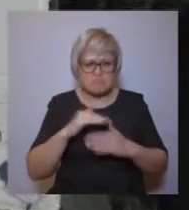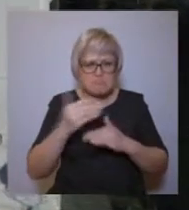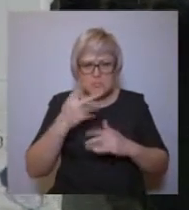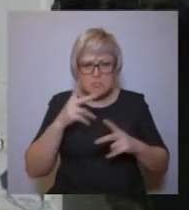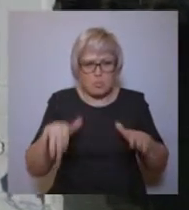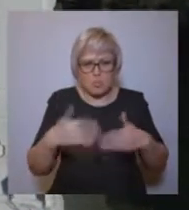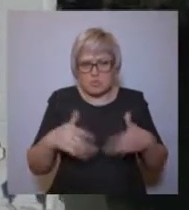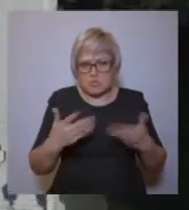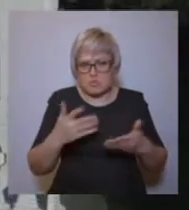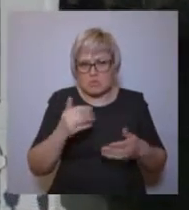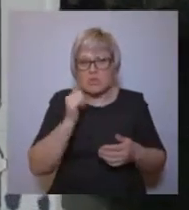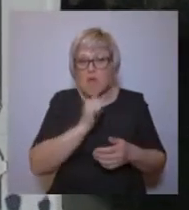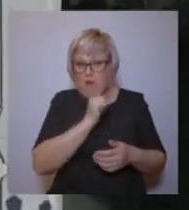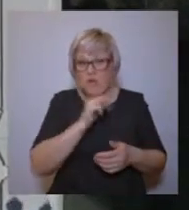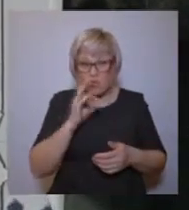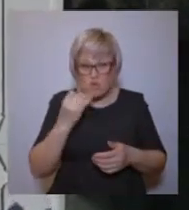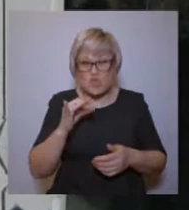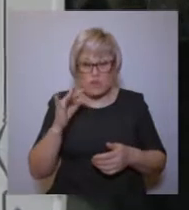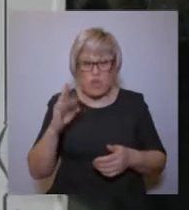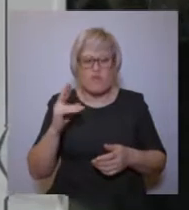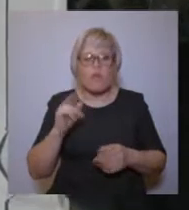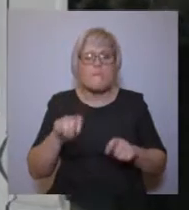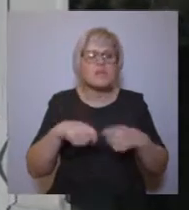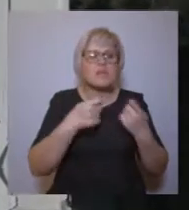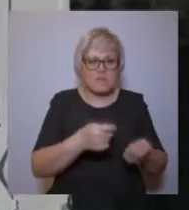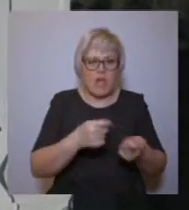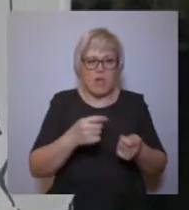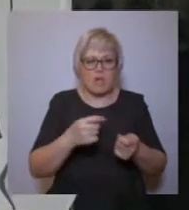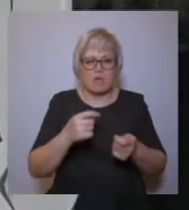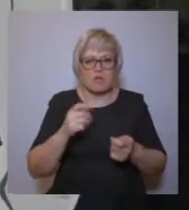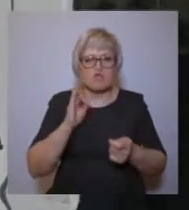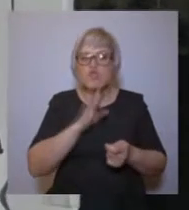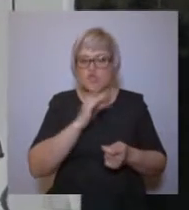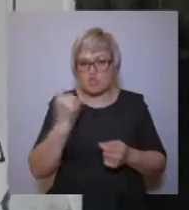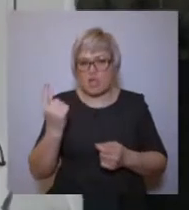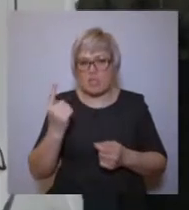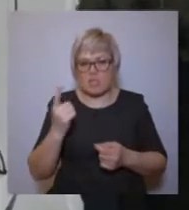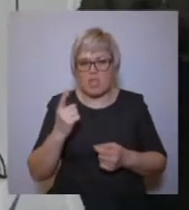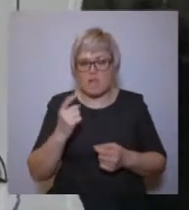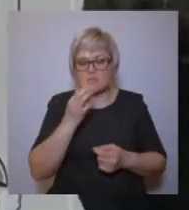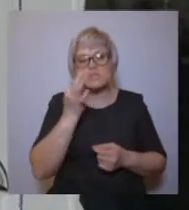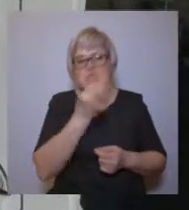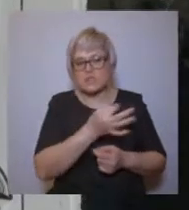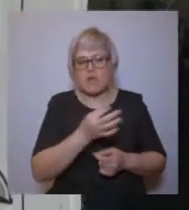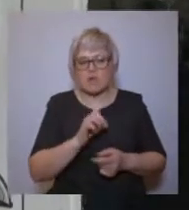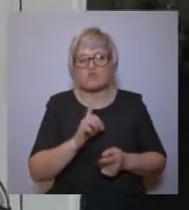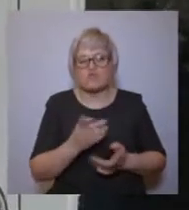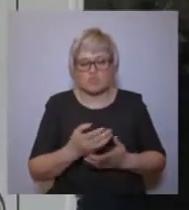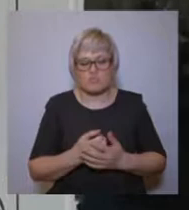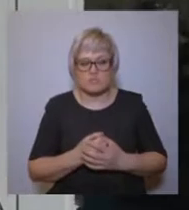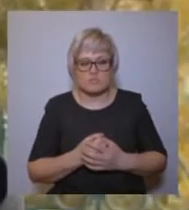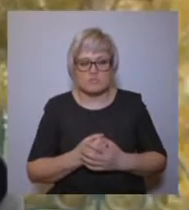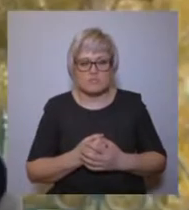Троицкого монастыря Архимандриту Тихону передала внучка священника, принимавшего последнюю исповедь перезахоронителя останков святителя.